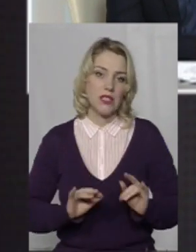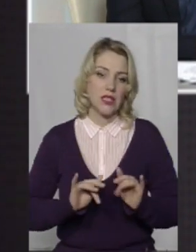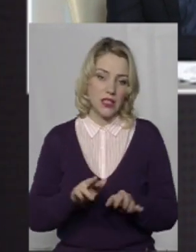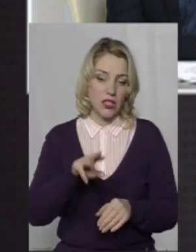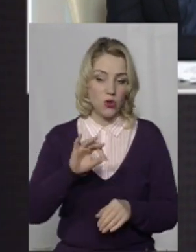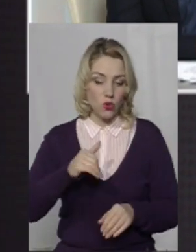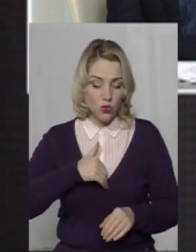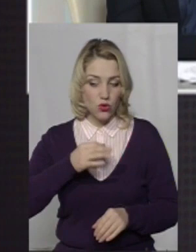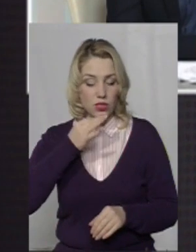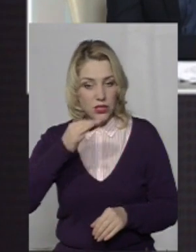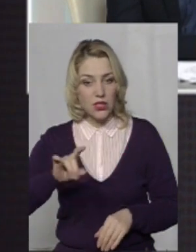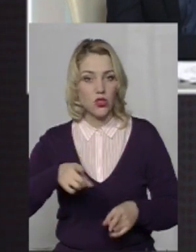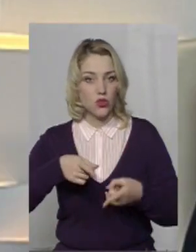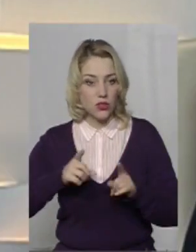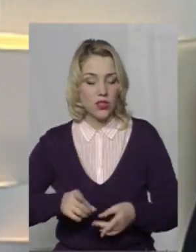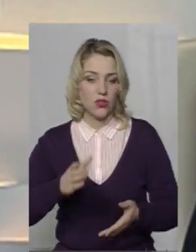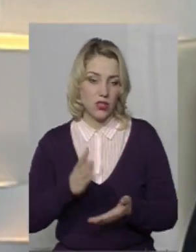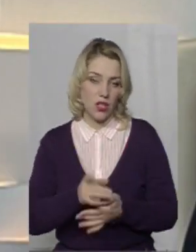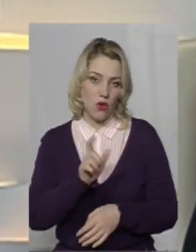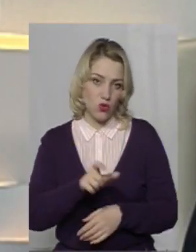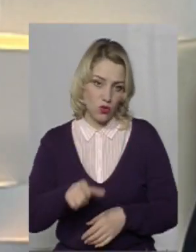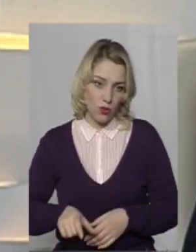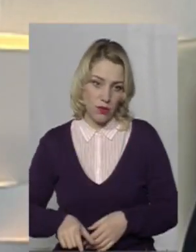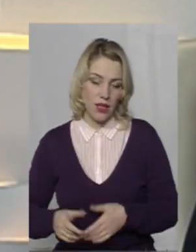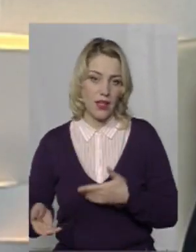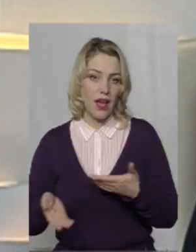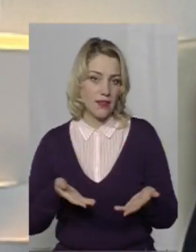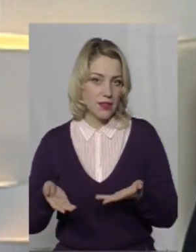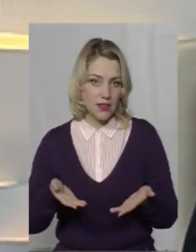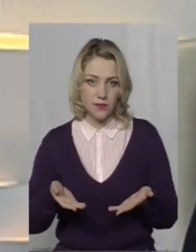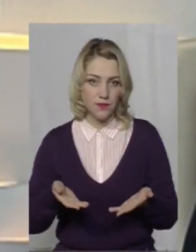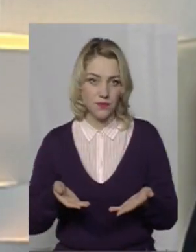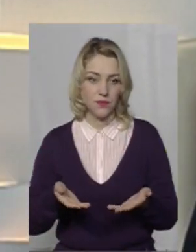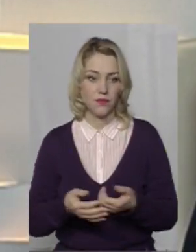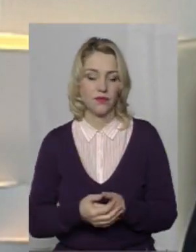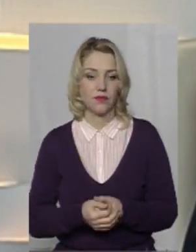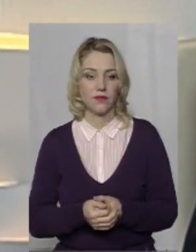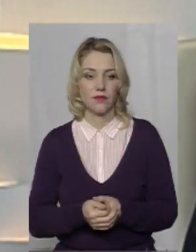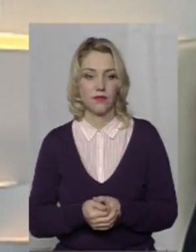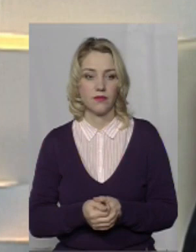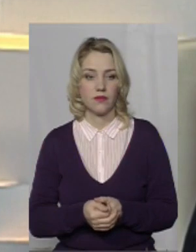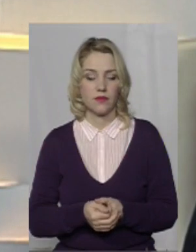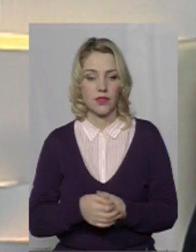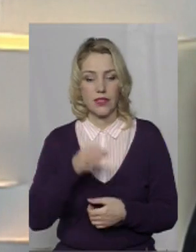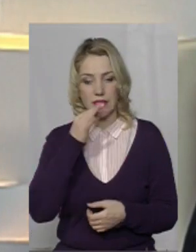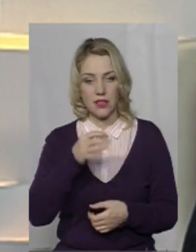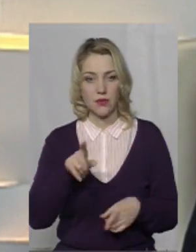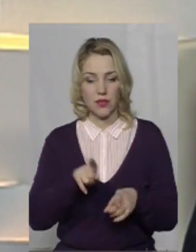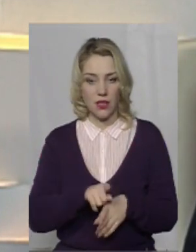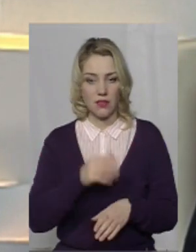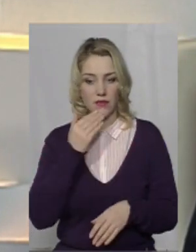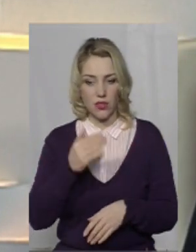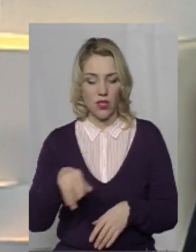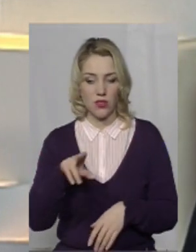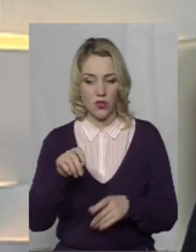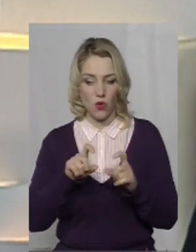мені сказати, що дійсно є особи, які звертаються